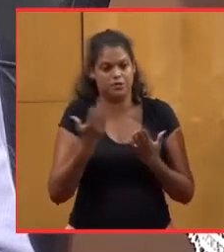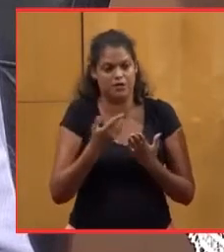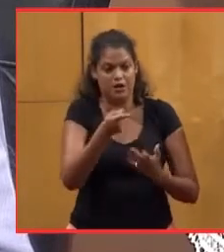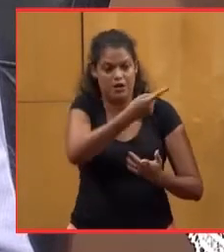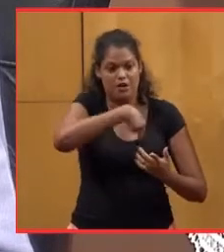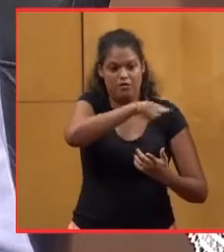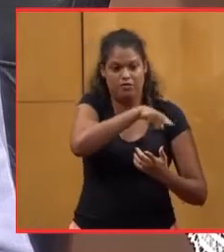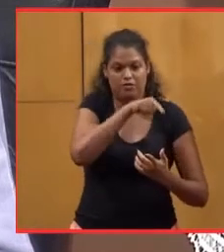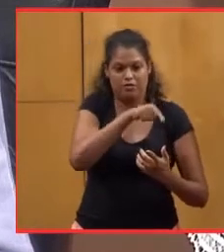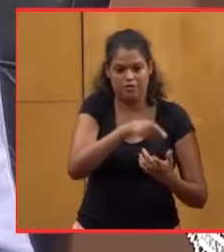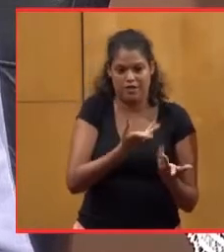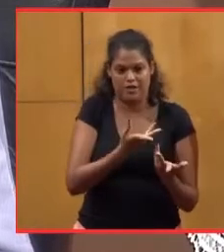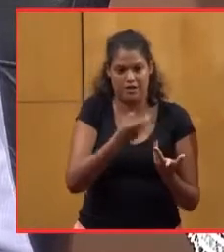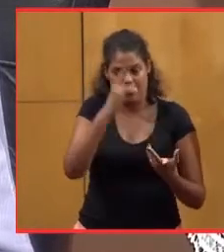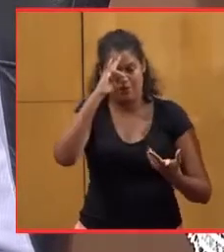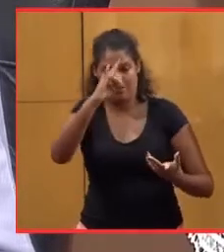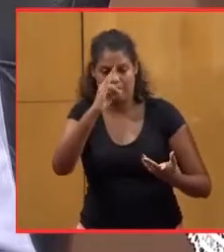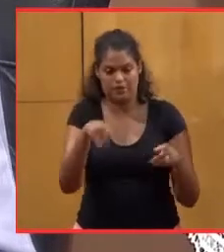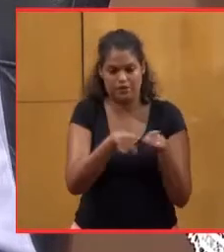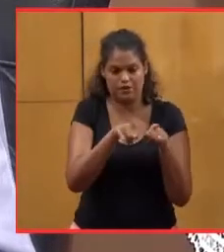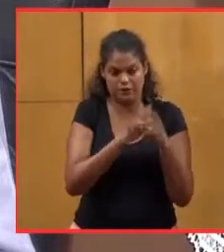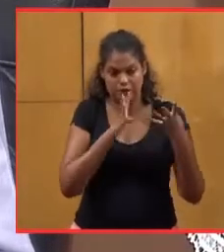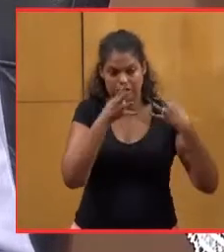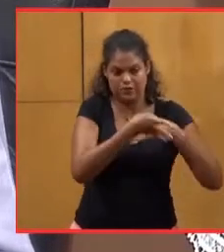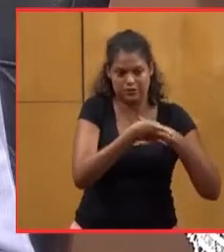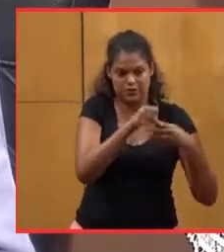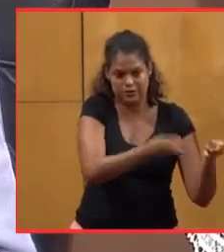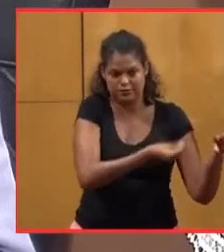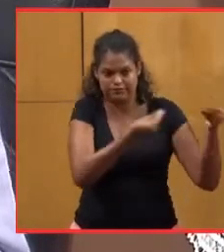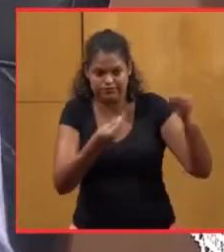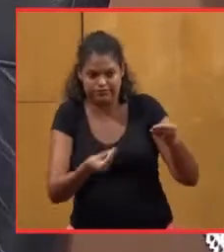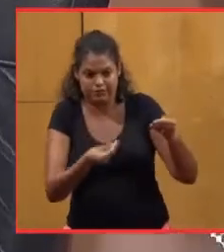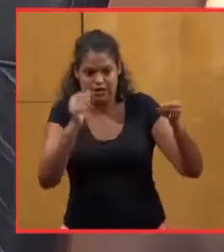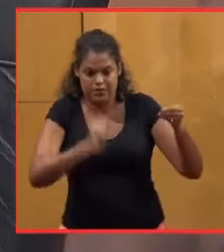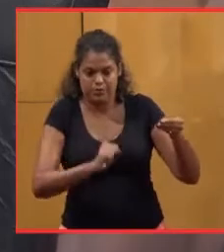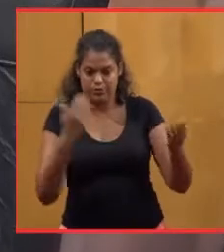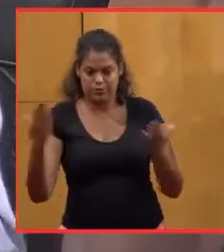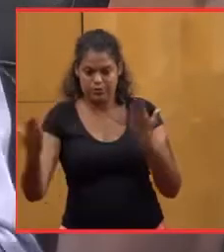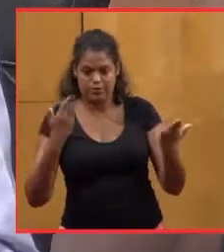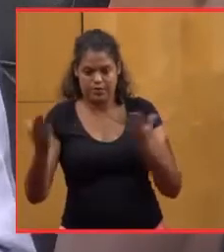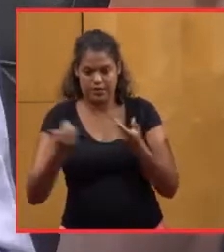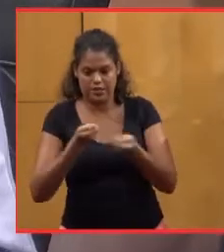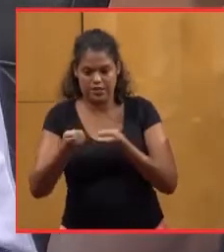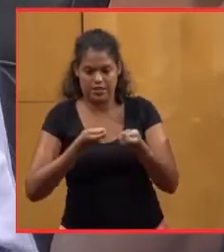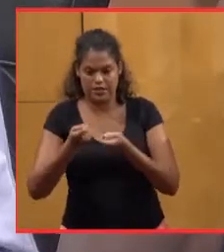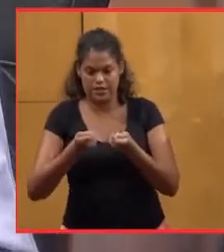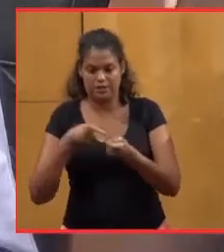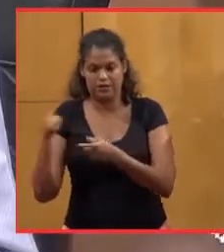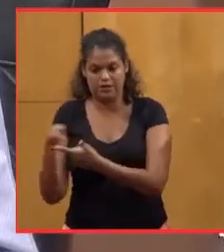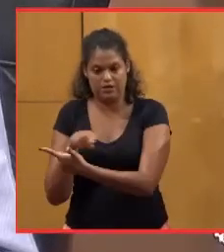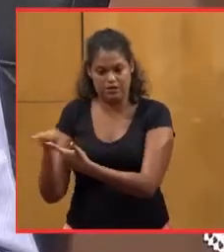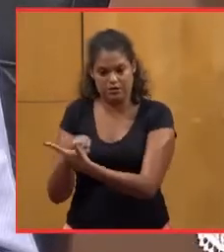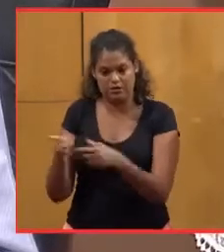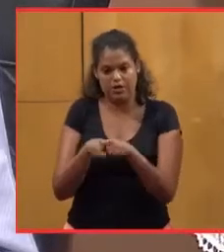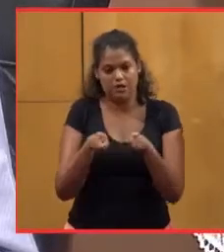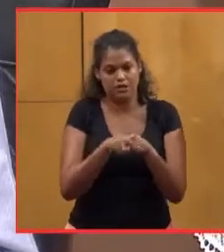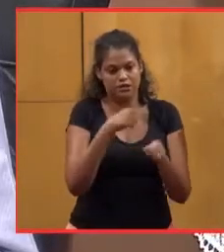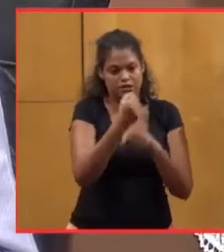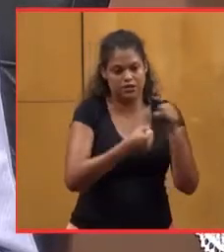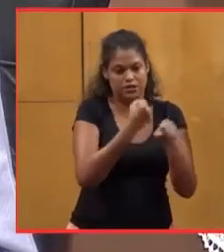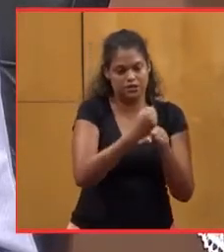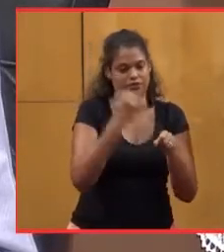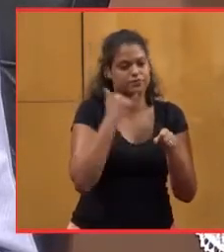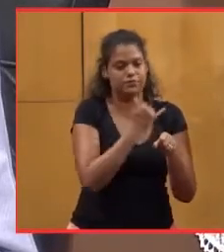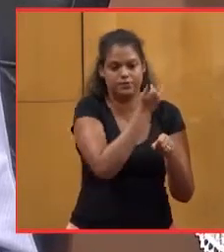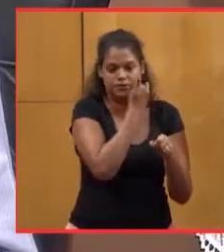honnêtement et en toute transparence permettre une comparaison de la gestion l'aide-chimie manin et la gestion 2016, Marie